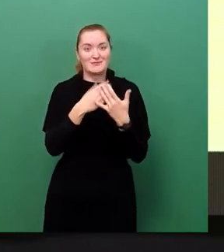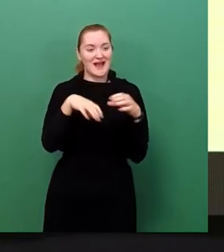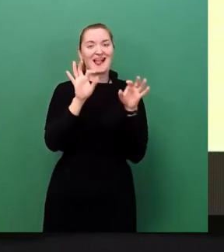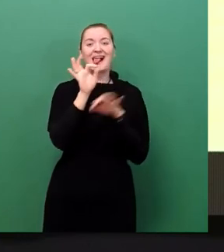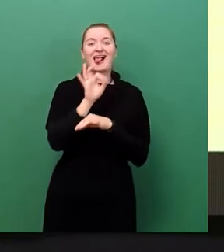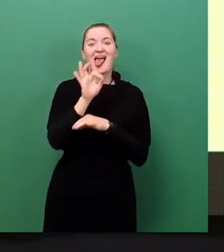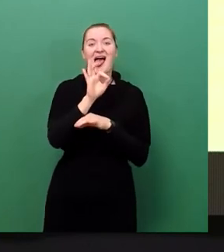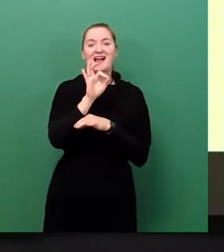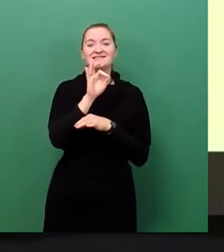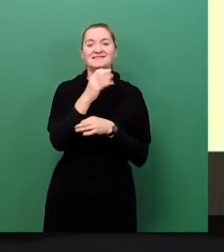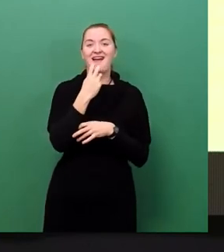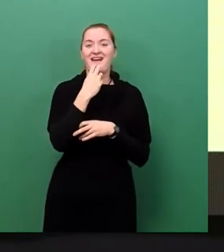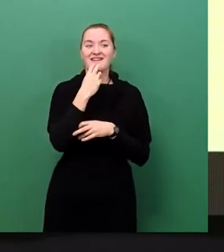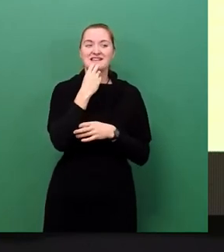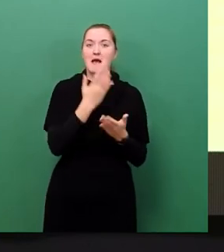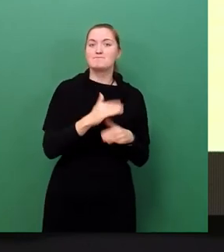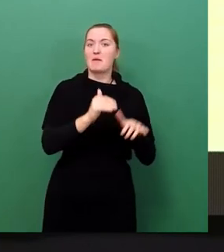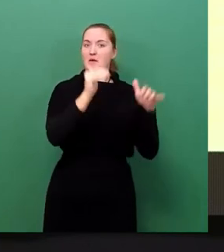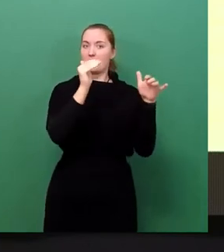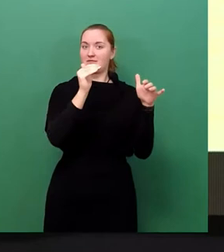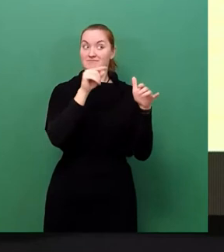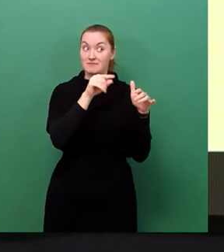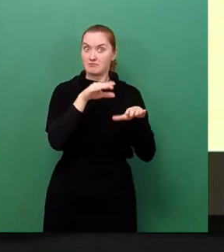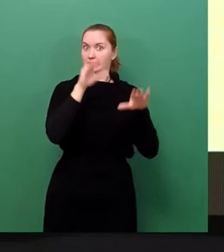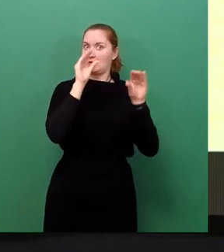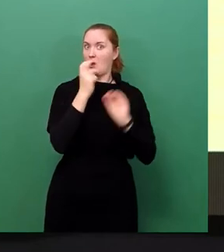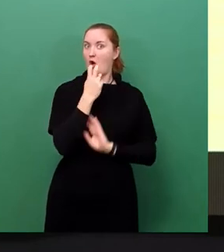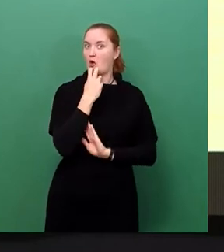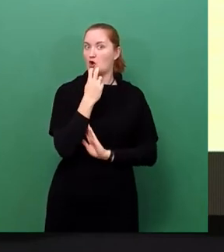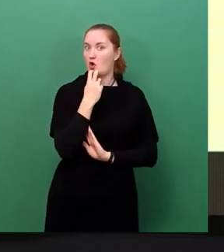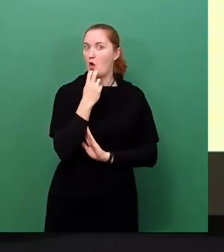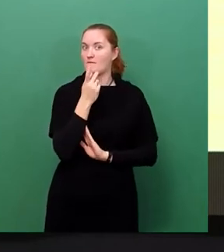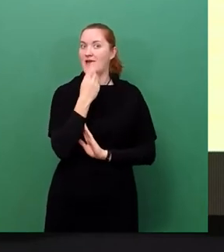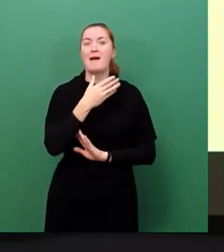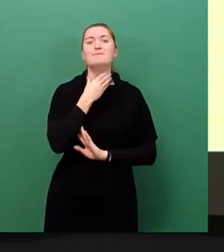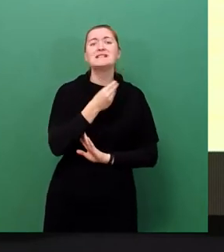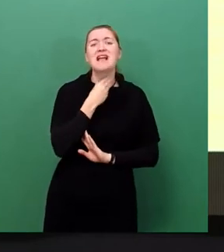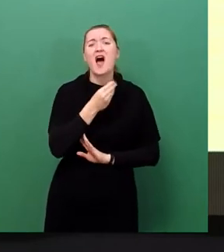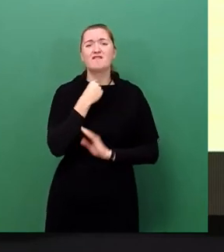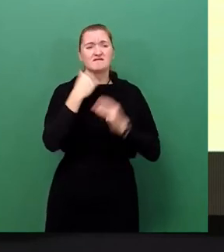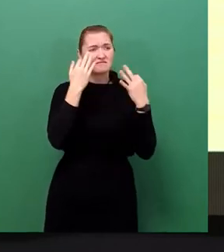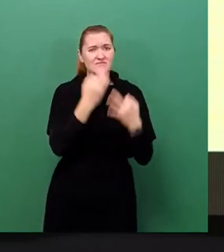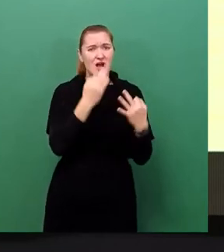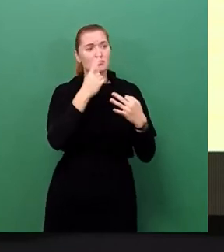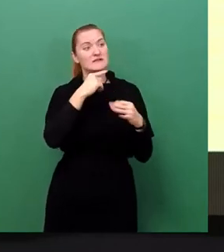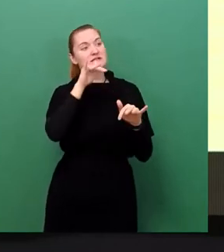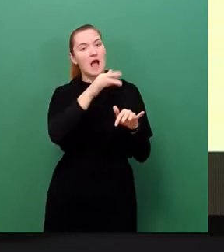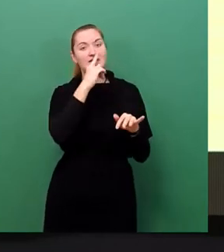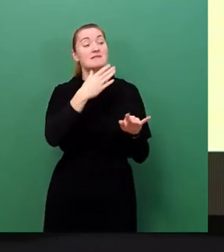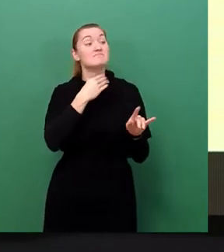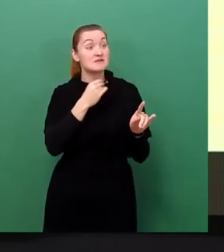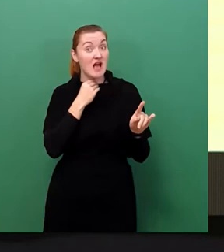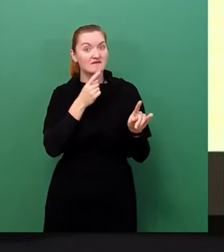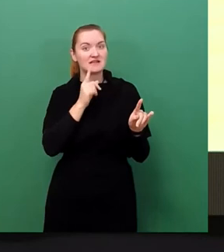dass Strom eben bedarfsorientiert zur Verfügung stehen muss und der Verbrauch sich eben nicht nach der Verfügbarkeit richtet.